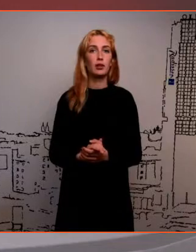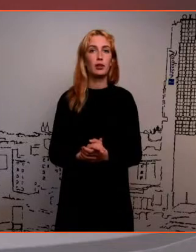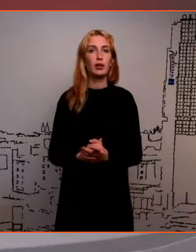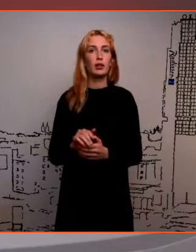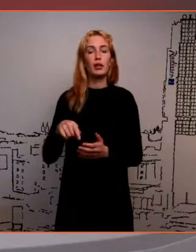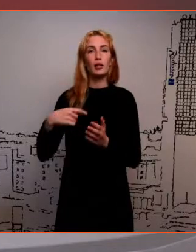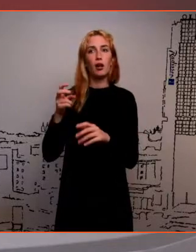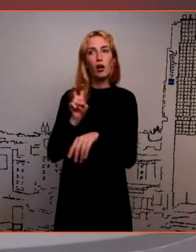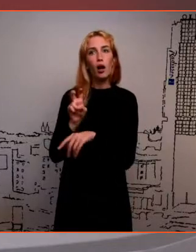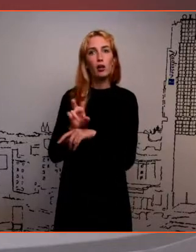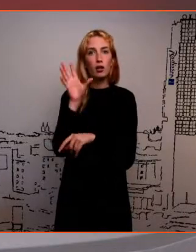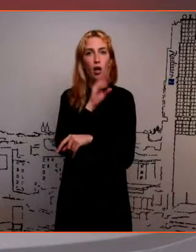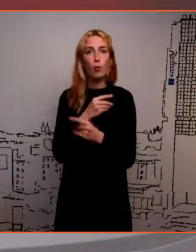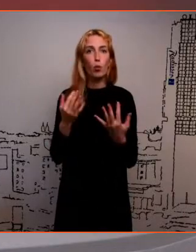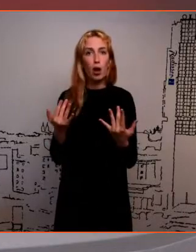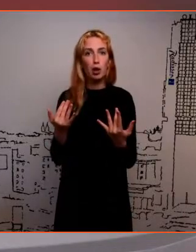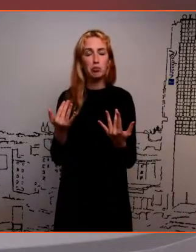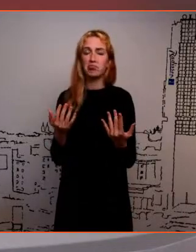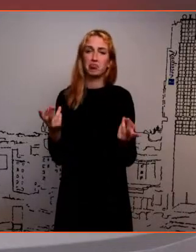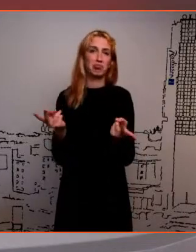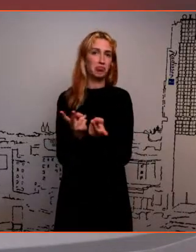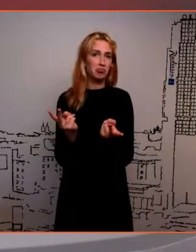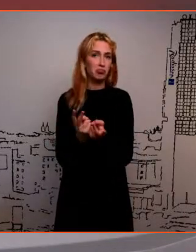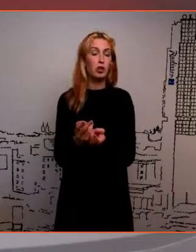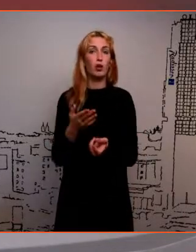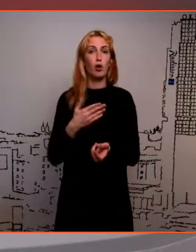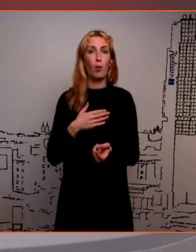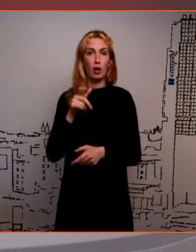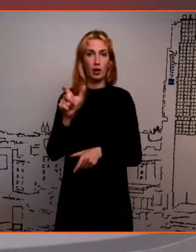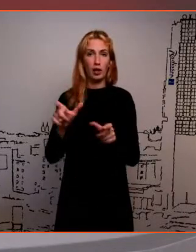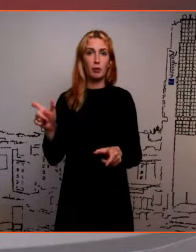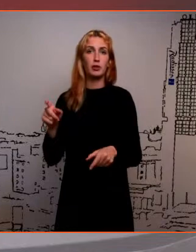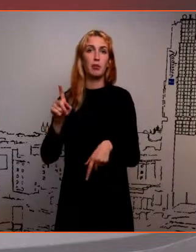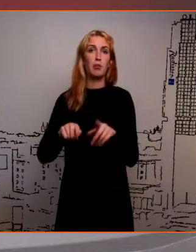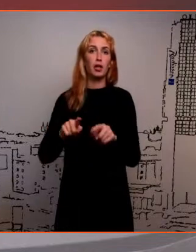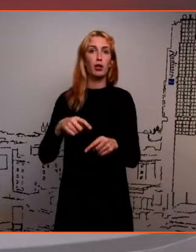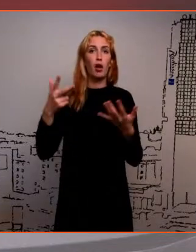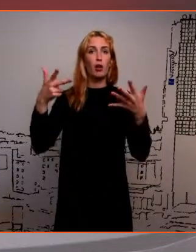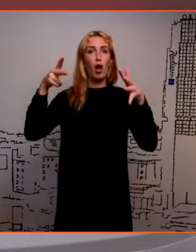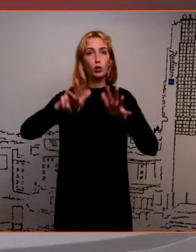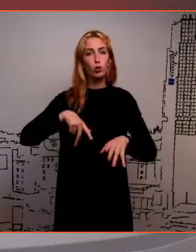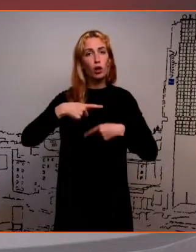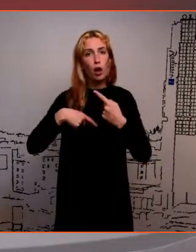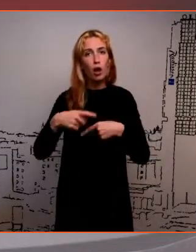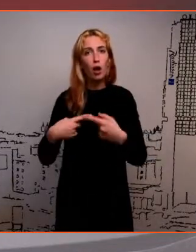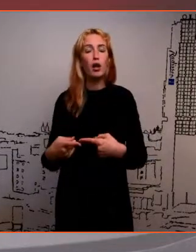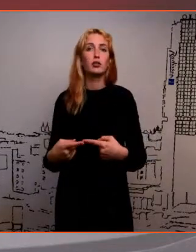piiratud. Et on mul endal olnud inimesi, kes käivad 80 järjest, kord kuus vestlemas,